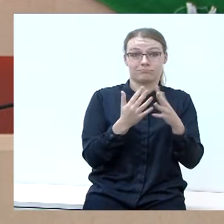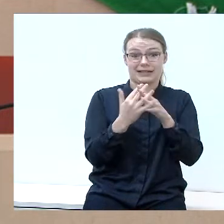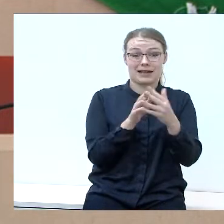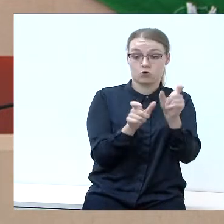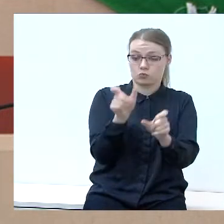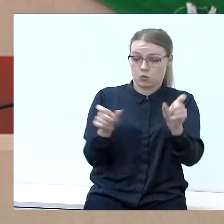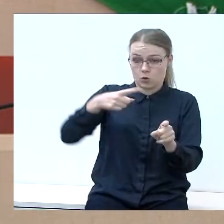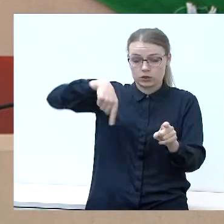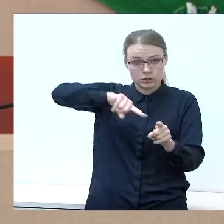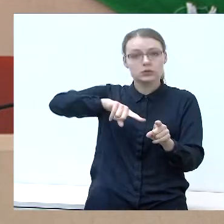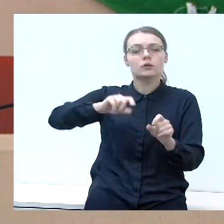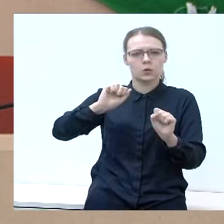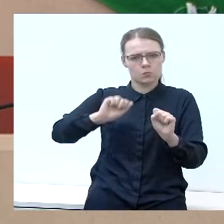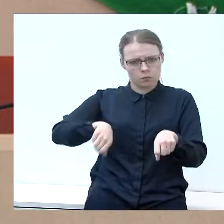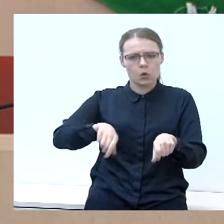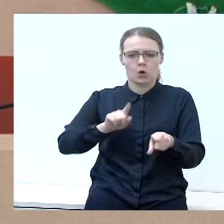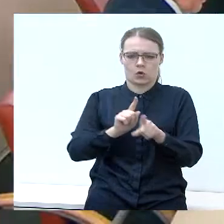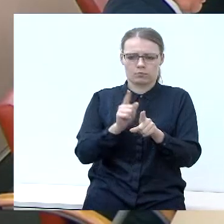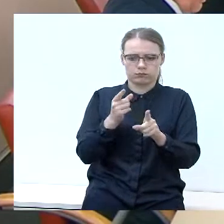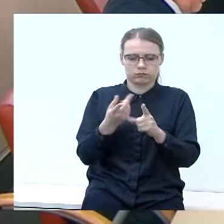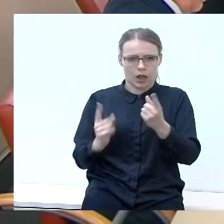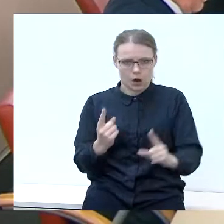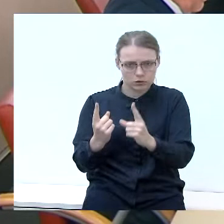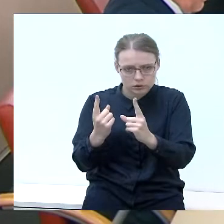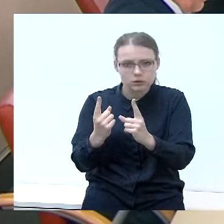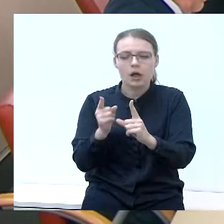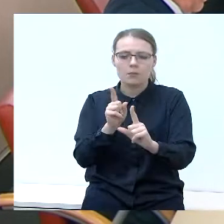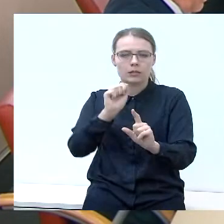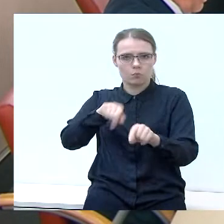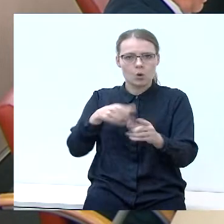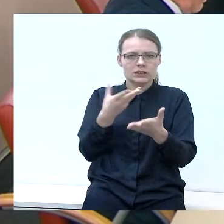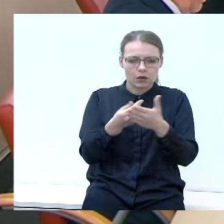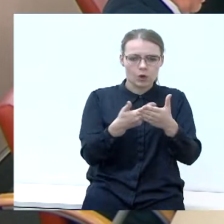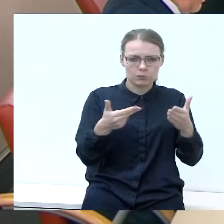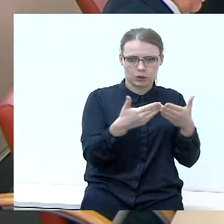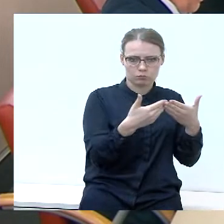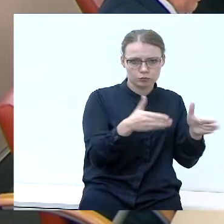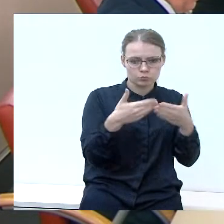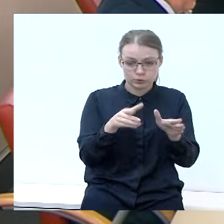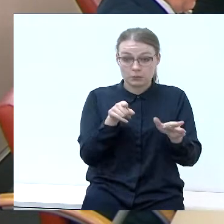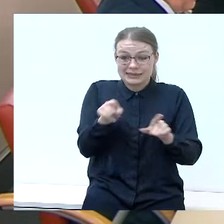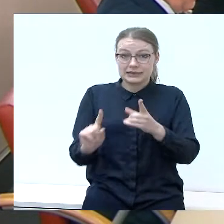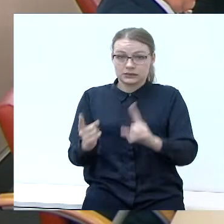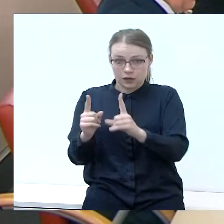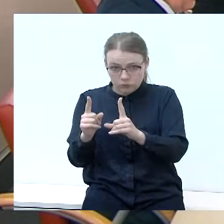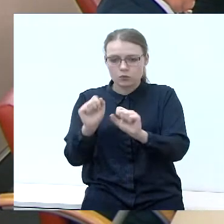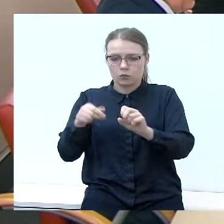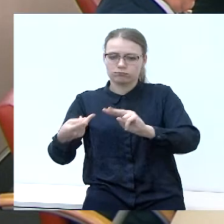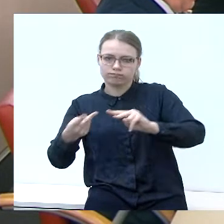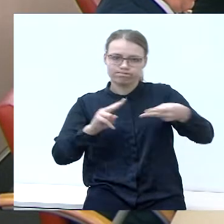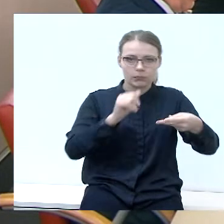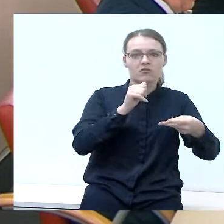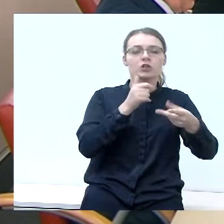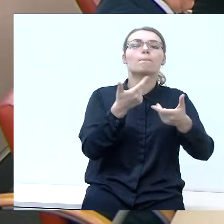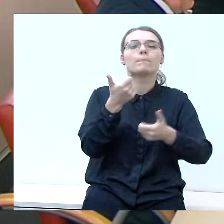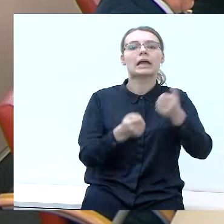galimybę realizuoti ne tik žaliavą, bet galėtų steigtis įmonės, kurios perdirbtų žaliavinį pieną,